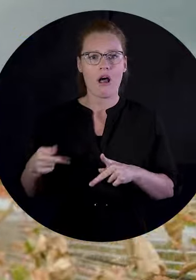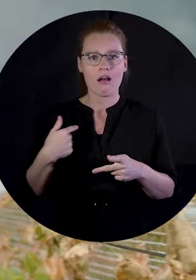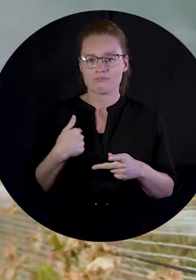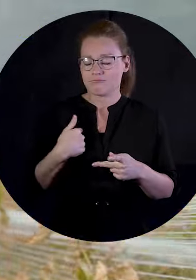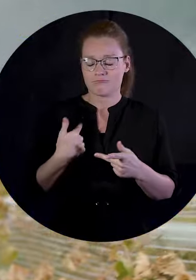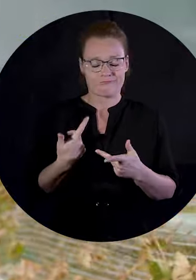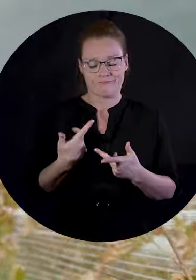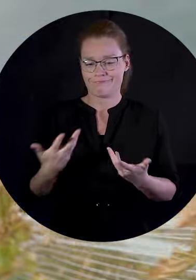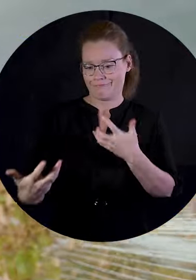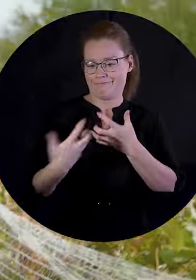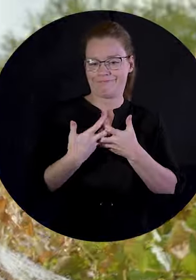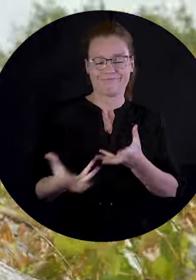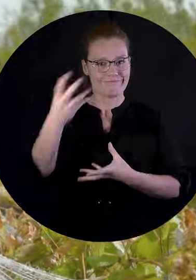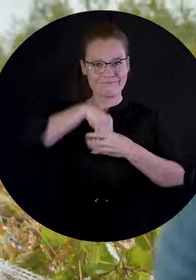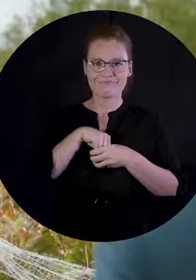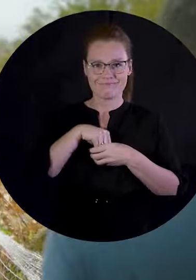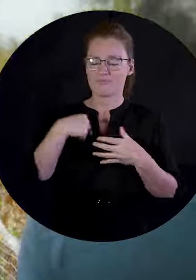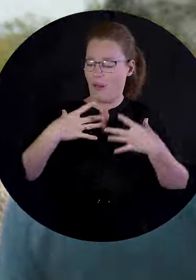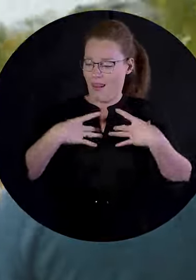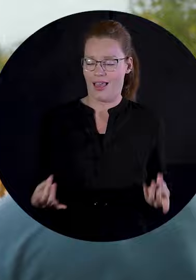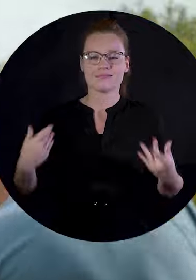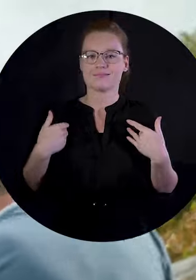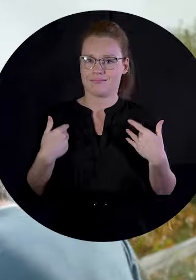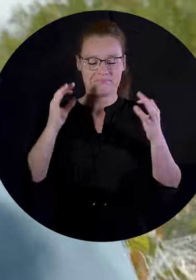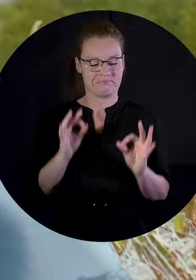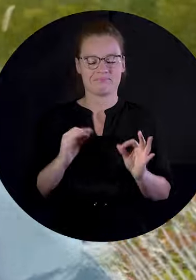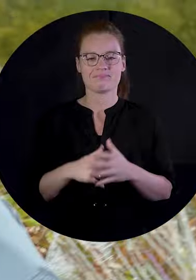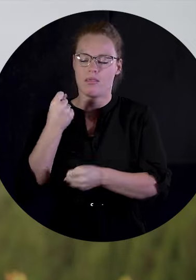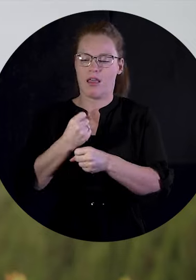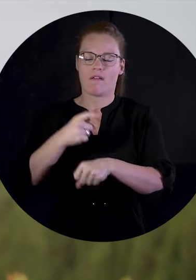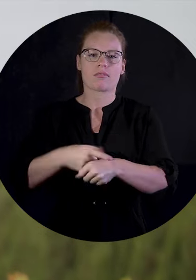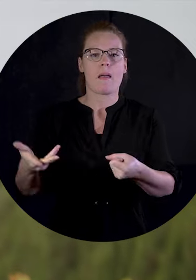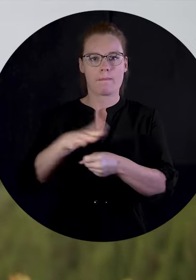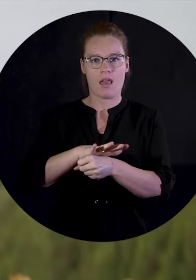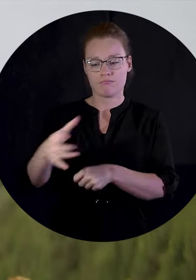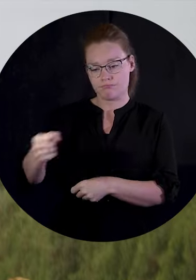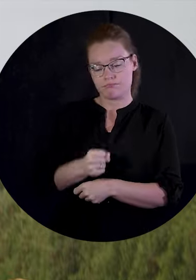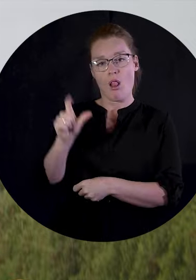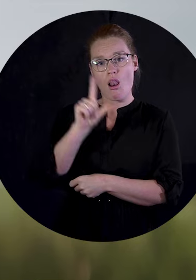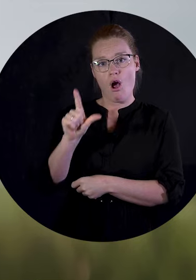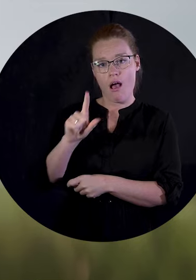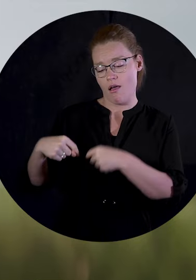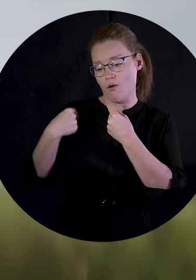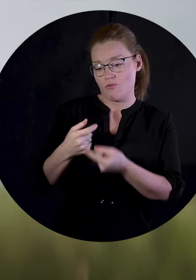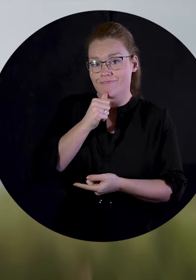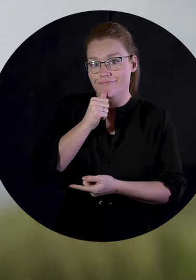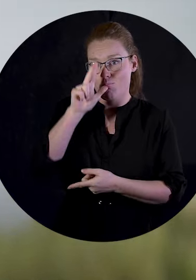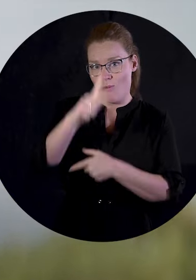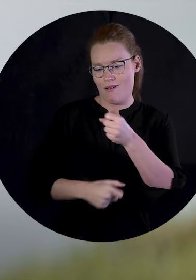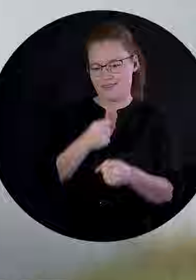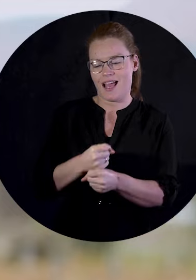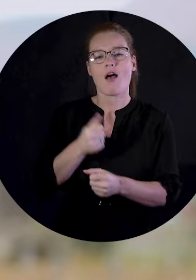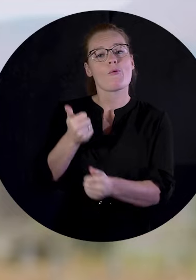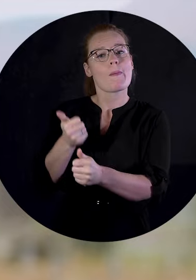différences, c'est quelque chose qui est intrinsèque à moi. Je suis à l'aise de vivre avec ça. Nous avons Laurent qui est avec nous depuis bientôt